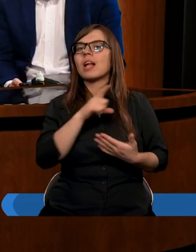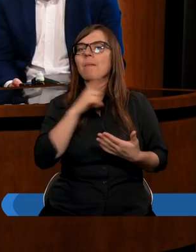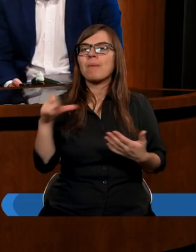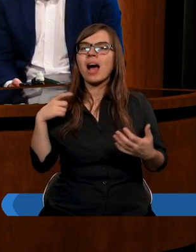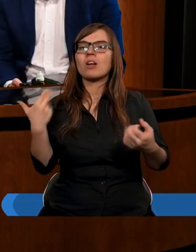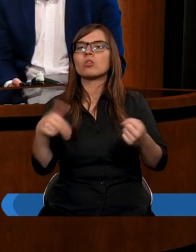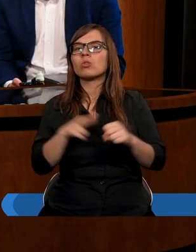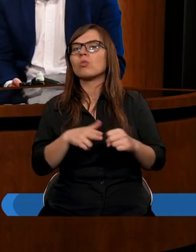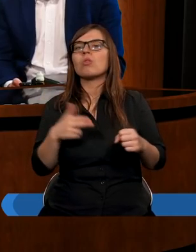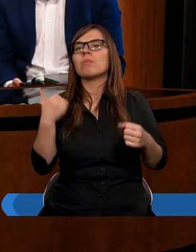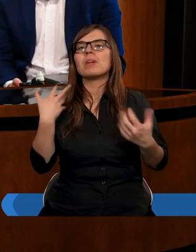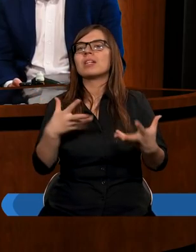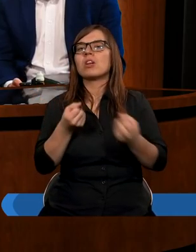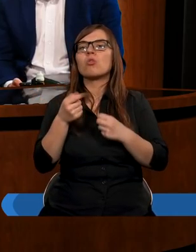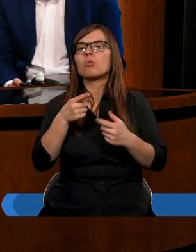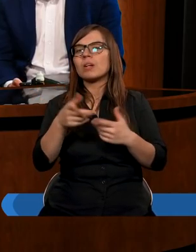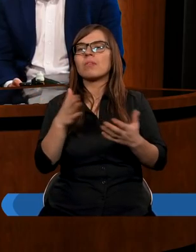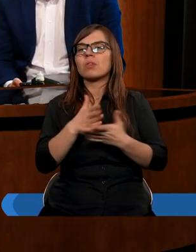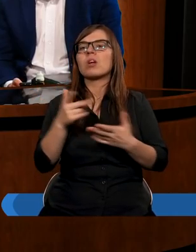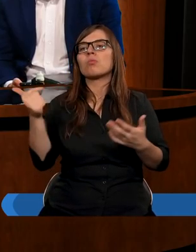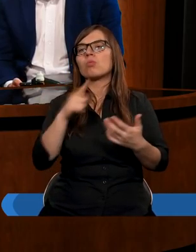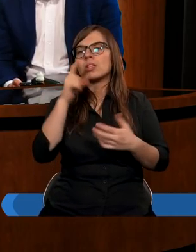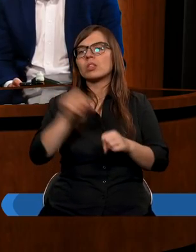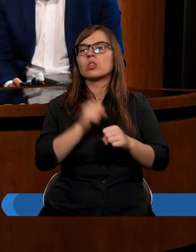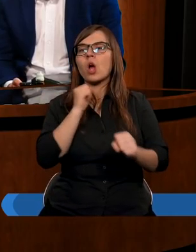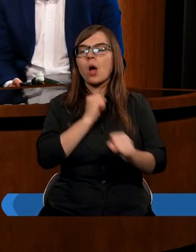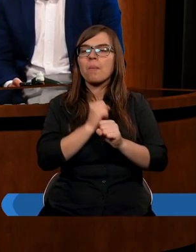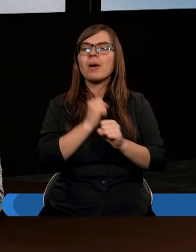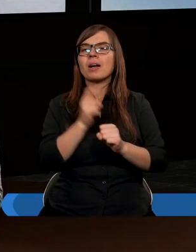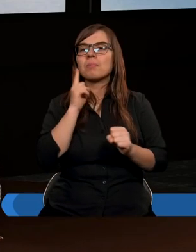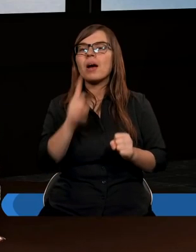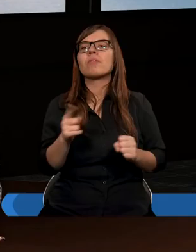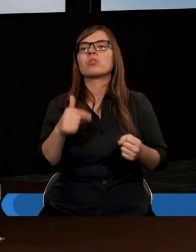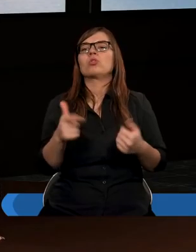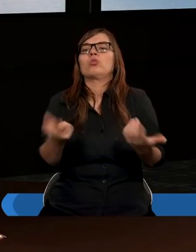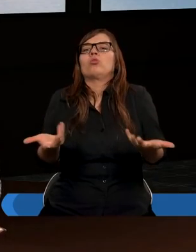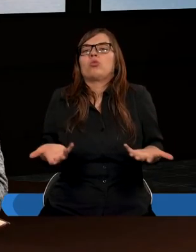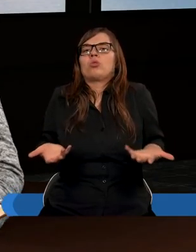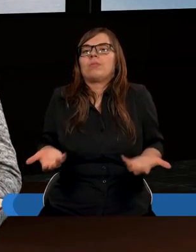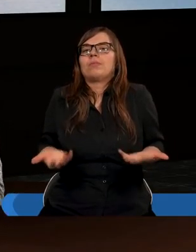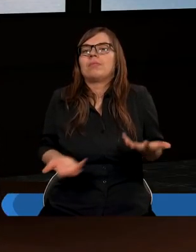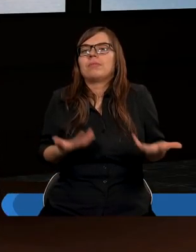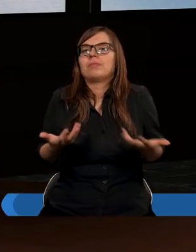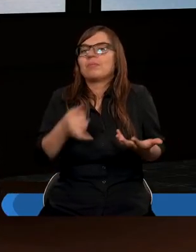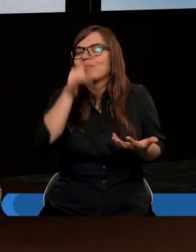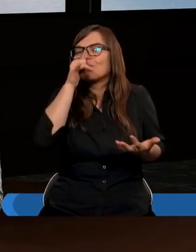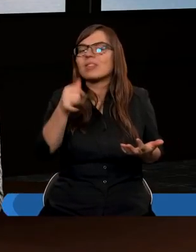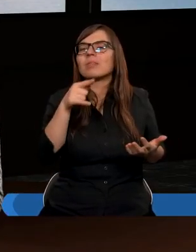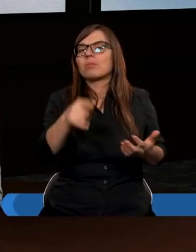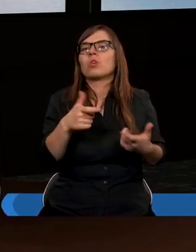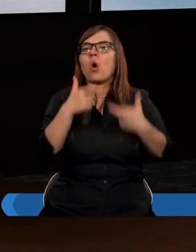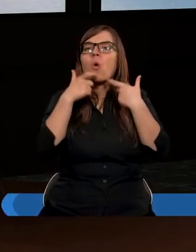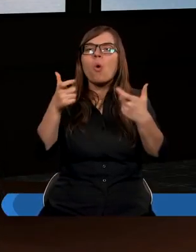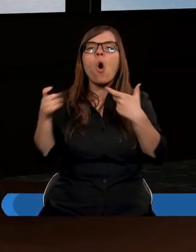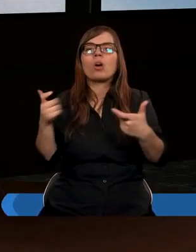no nie otrzymywał wynagrodzenia, tylko musiał iść do pracy, prawda? No to kiedy on mógłby chodzić,